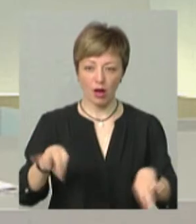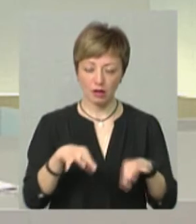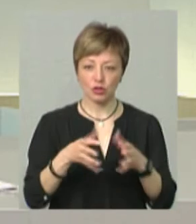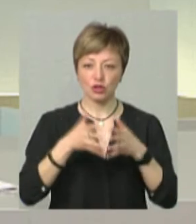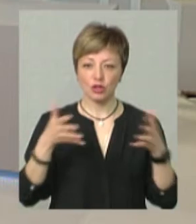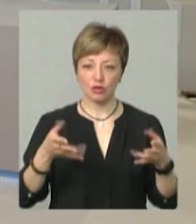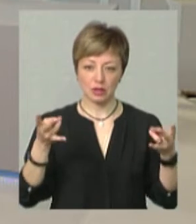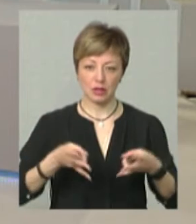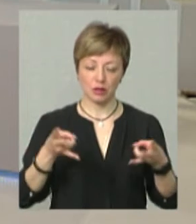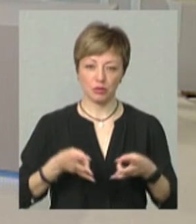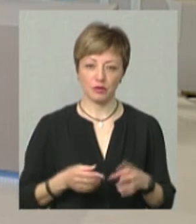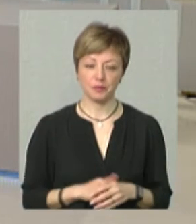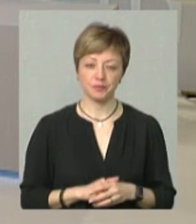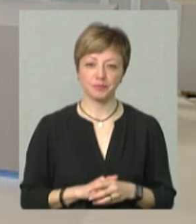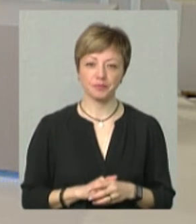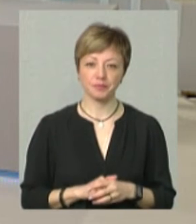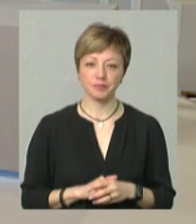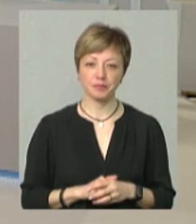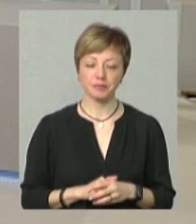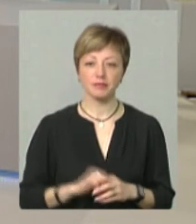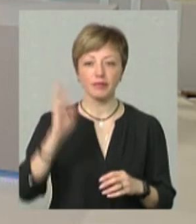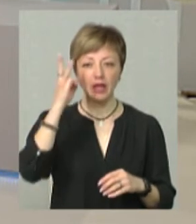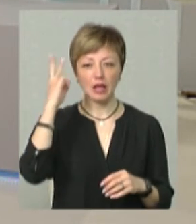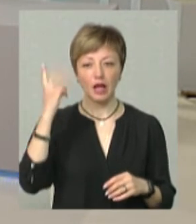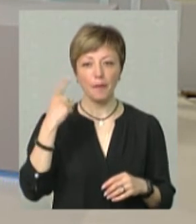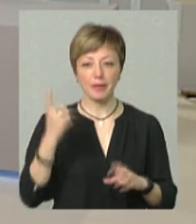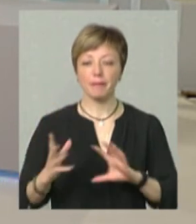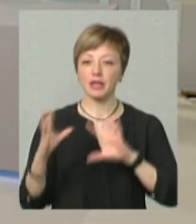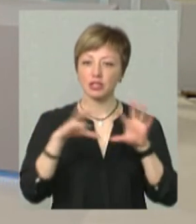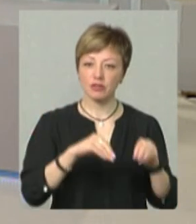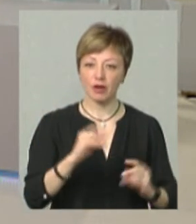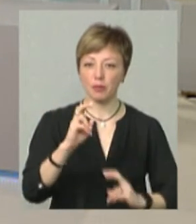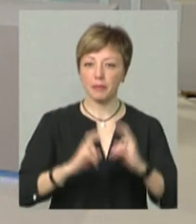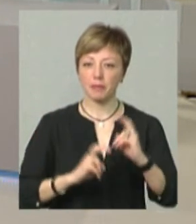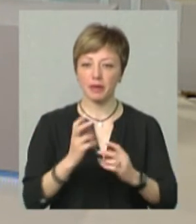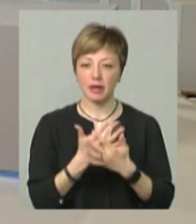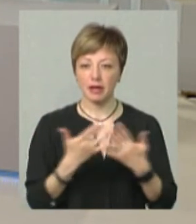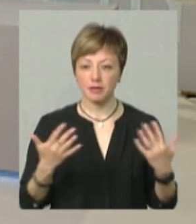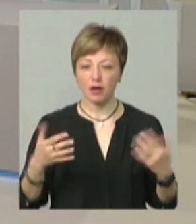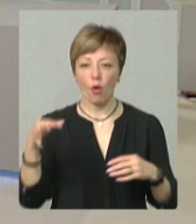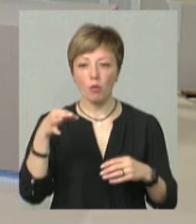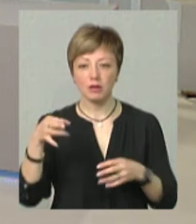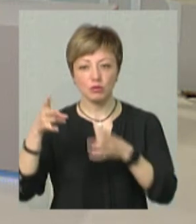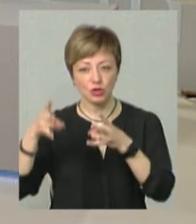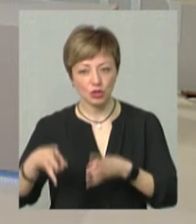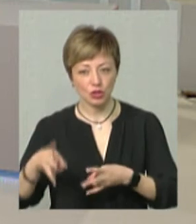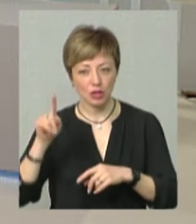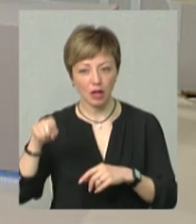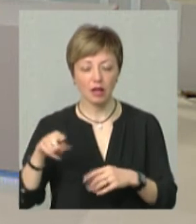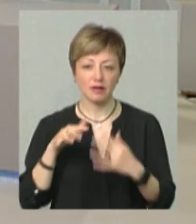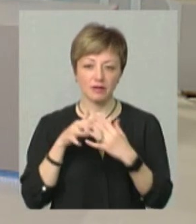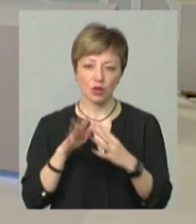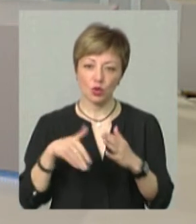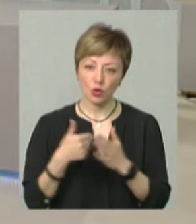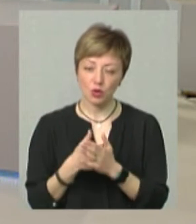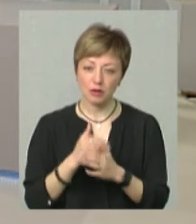широко затребувані. На Хмельниччину переїжджають підприємства з областей, які постраждали або